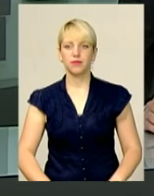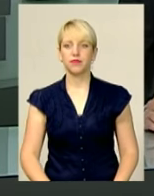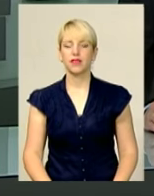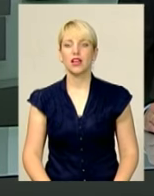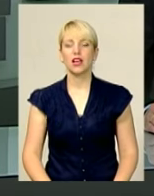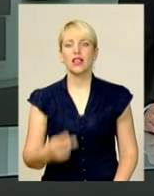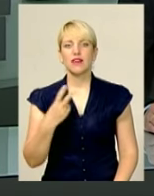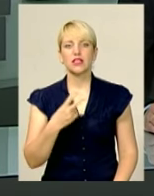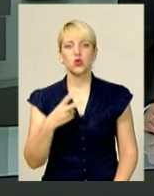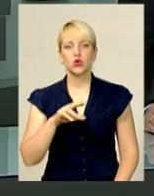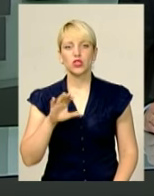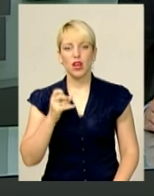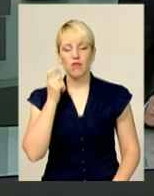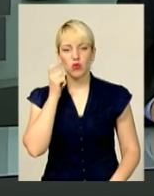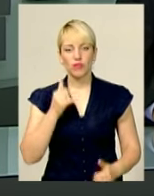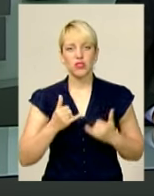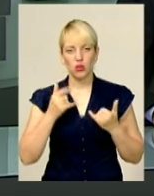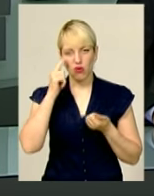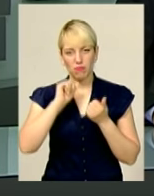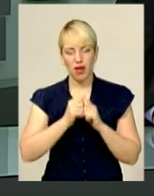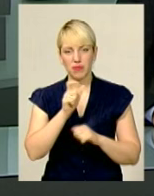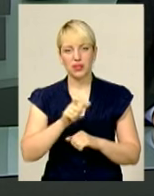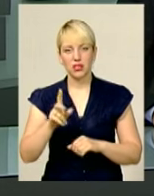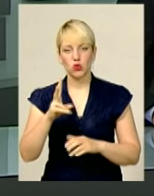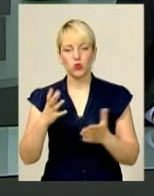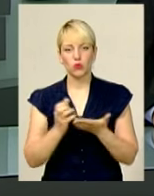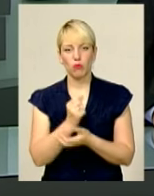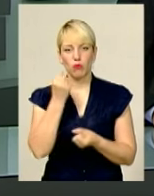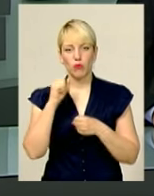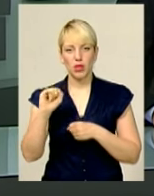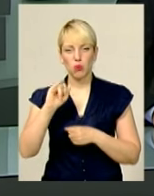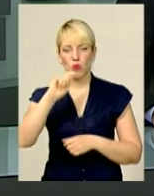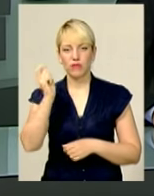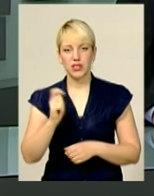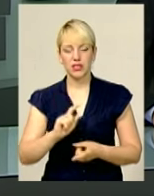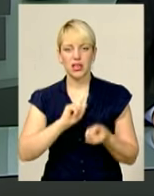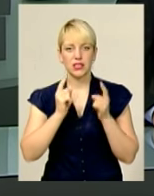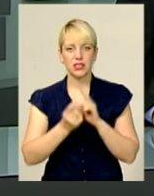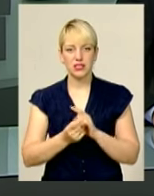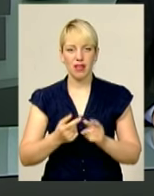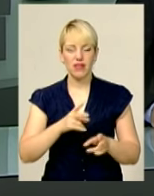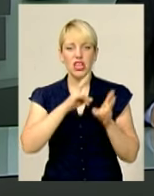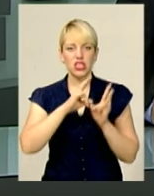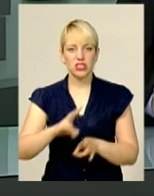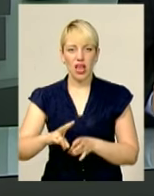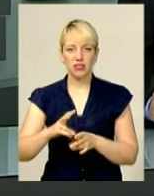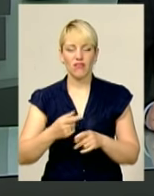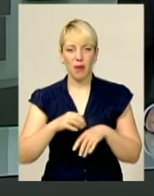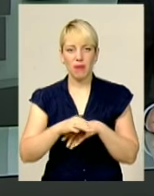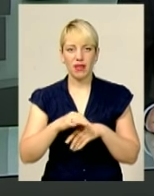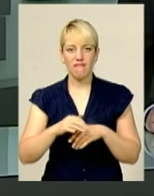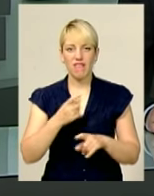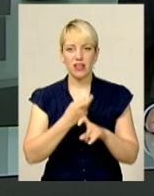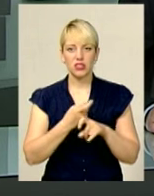22 червня в Україні вшановують пам'ять тих, хто здобув перемогу у війні та став жертвами фашизму. Саме цього дня,